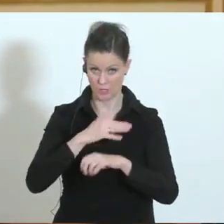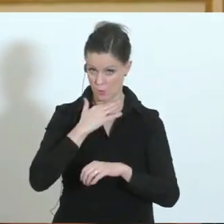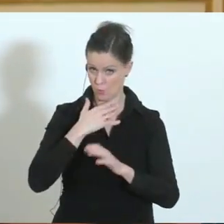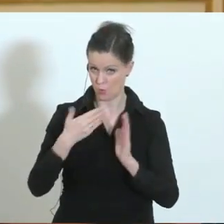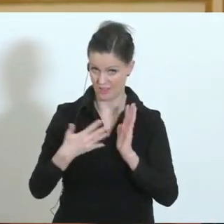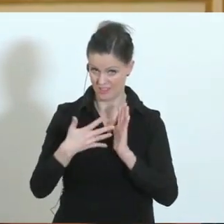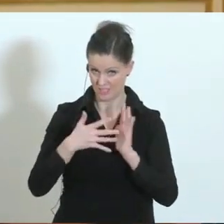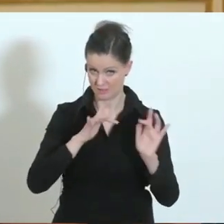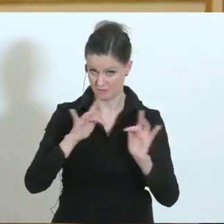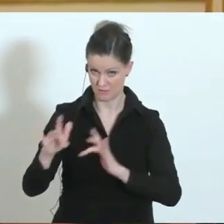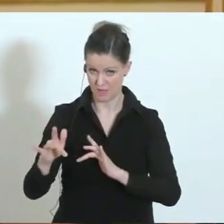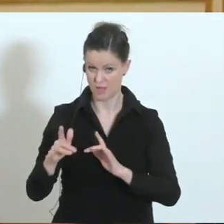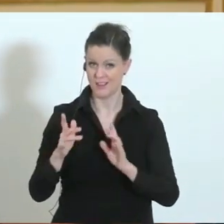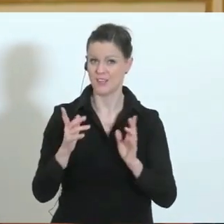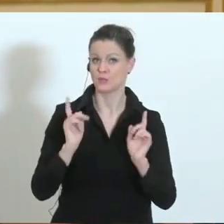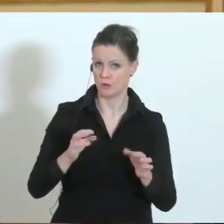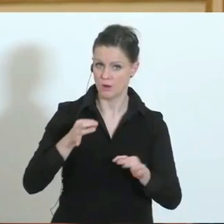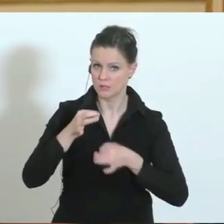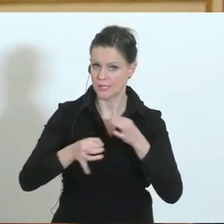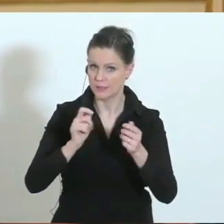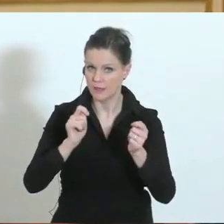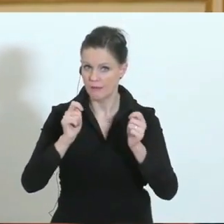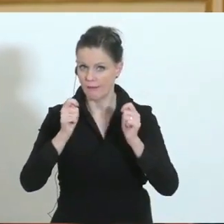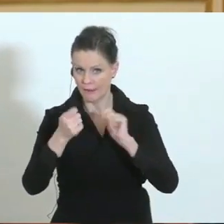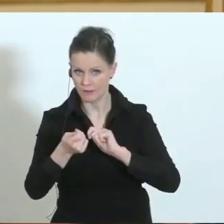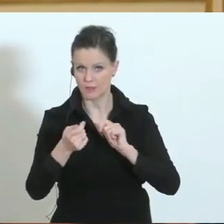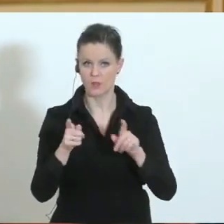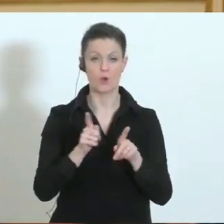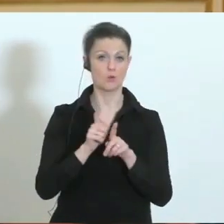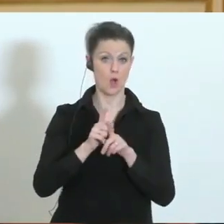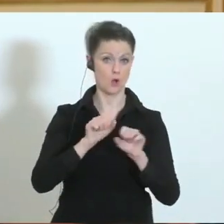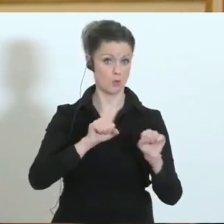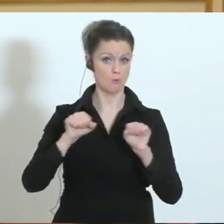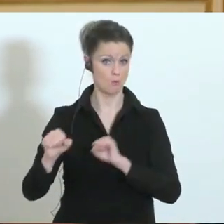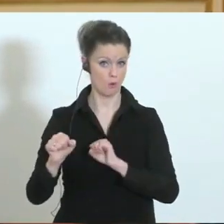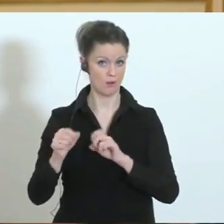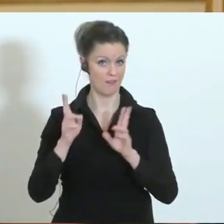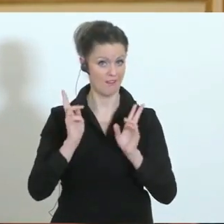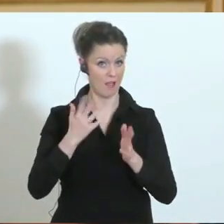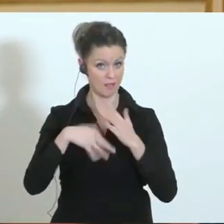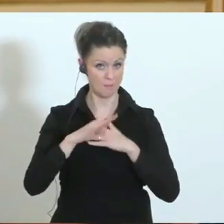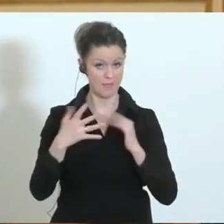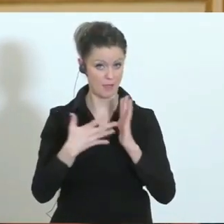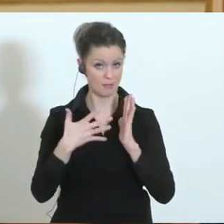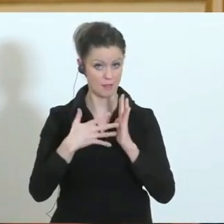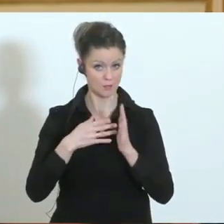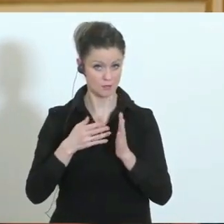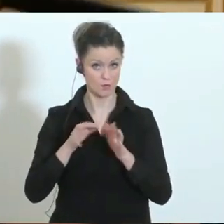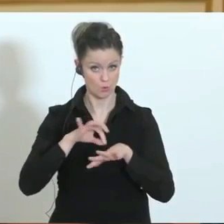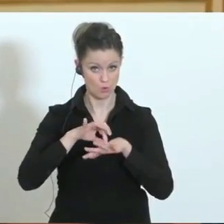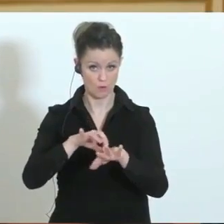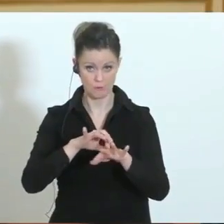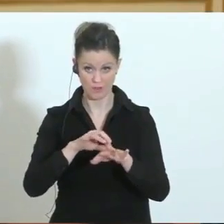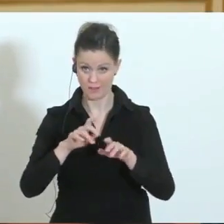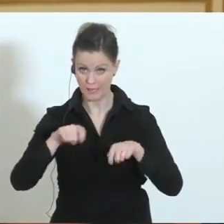einer Strategieänderung an, dass mehr getestet wird und gäbe es dafür überhaupt genug Tests und gibt es jetzt auch noch genug Tests?